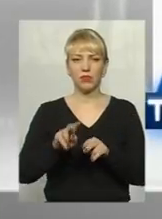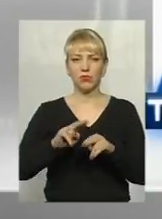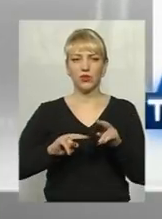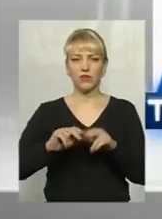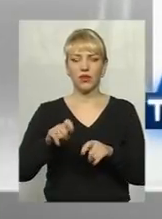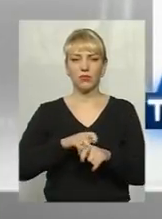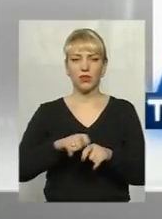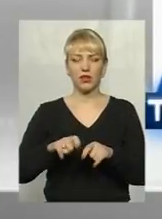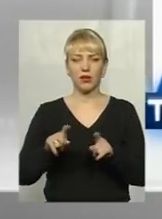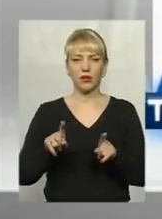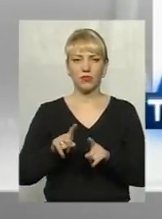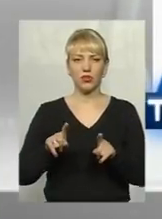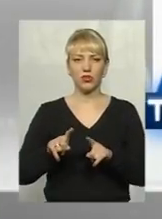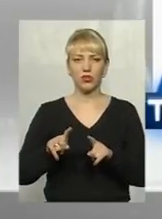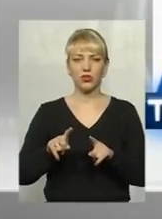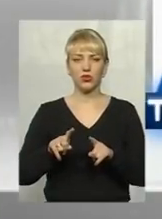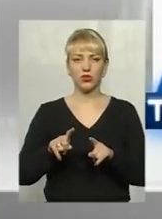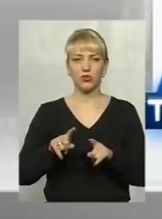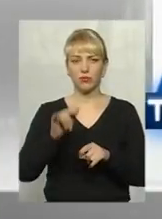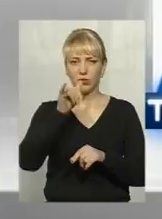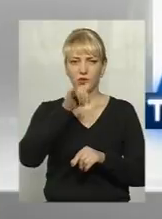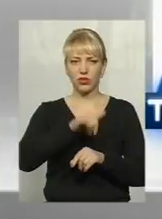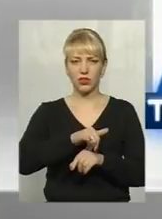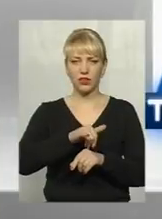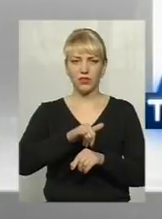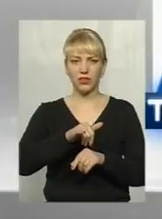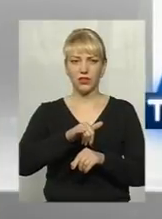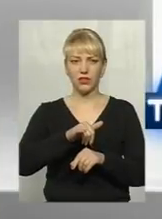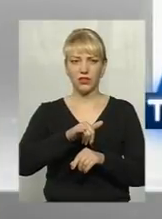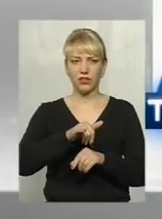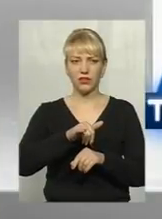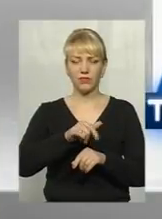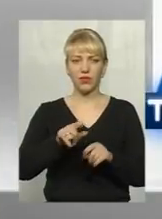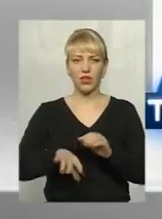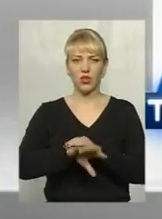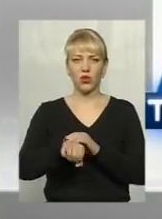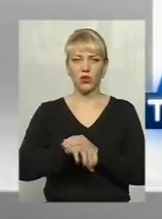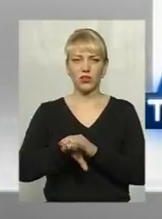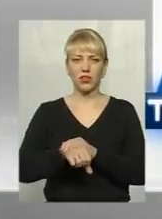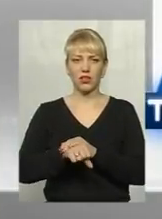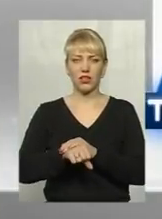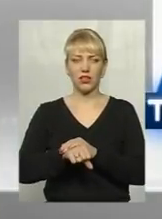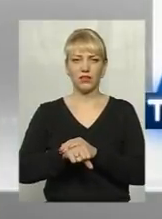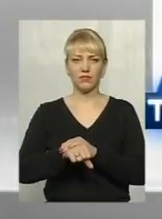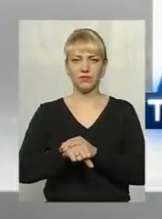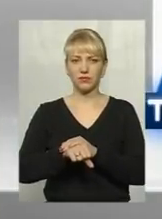матеріалами, для того, щоб неможливити десь щось, якесь розкрадання і відчелили жителів.